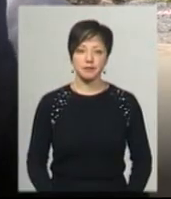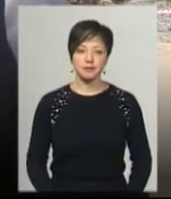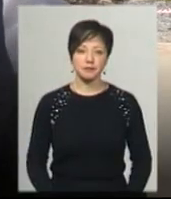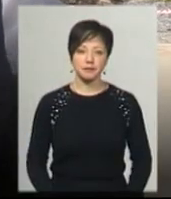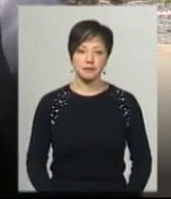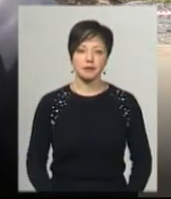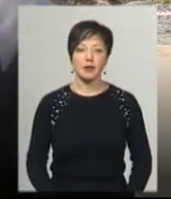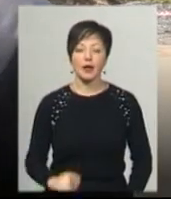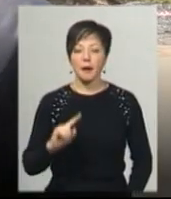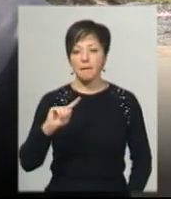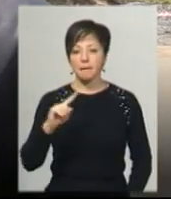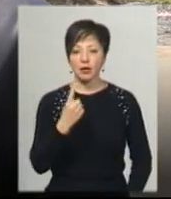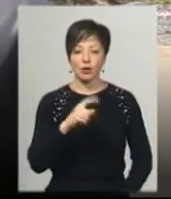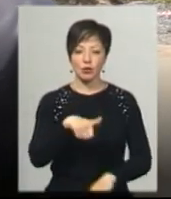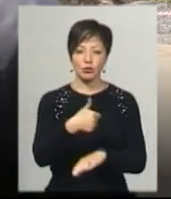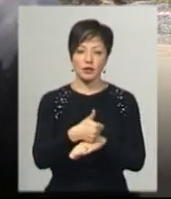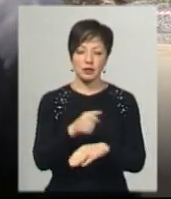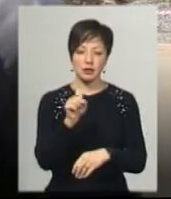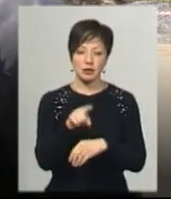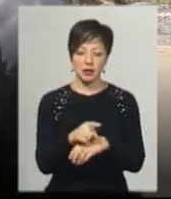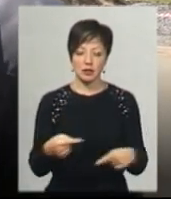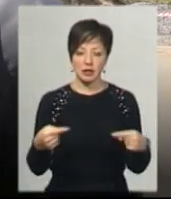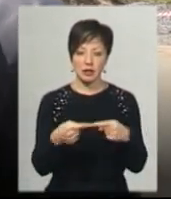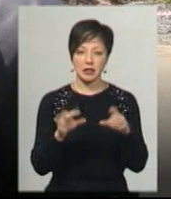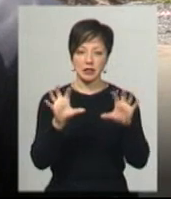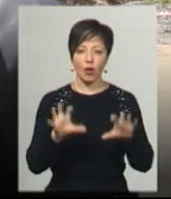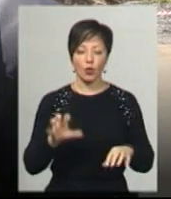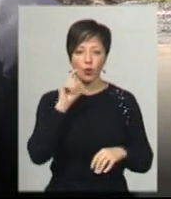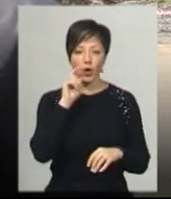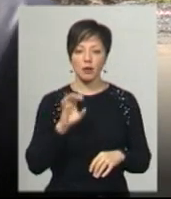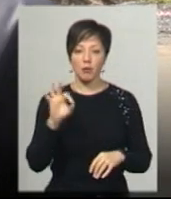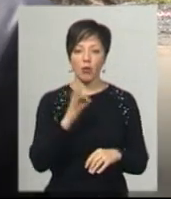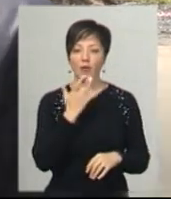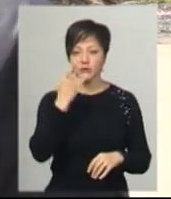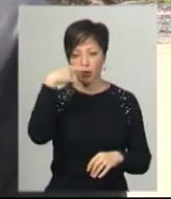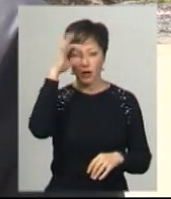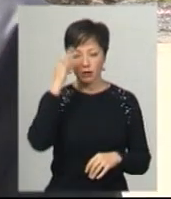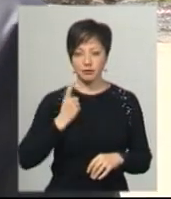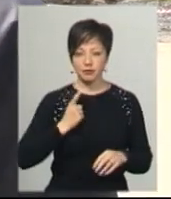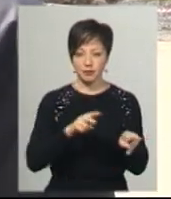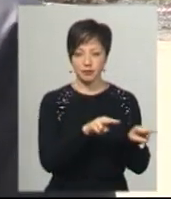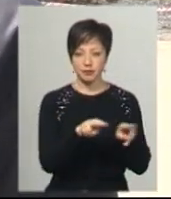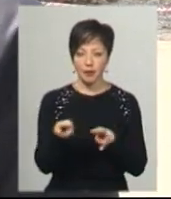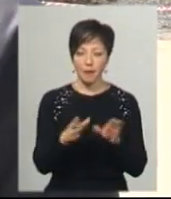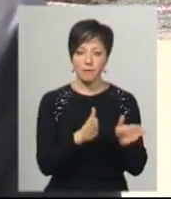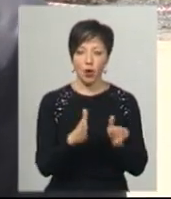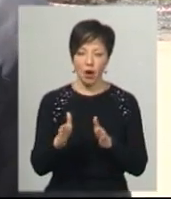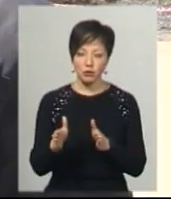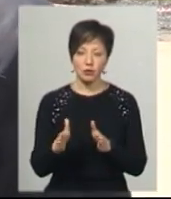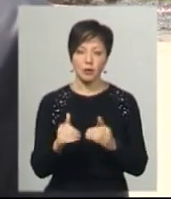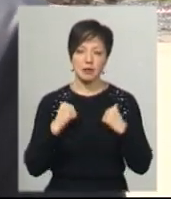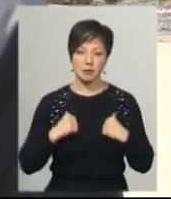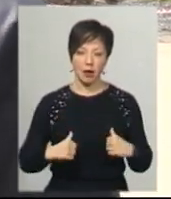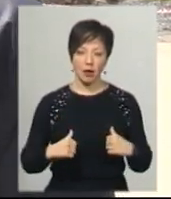основна задача – це, згідно з законом України про національну поліцію, ми забезпечуємо охорону громадського порядку та безпеку. Звичайно, це